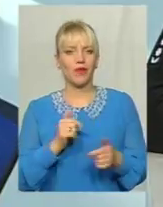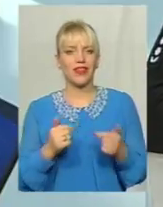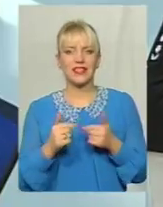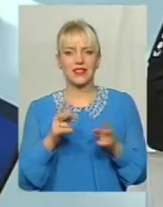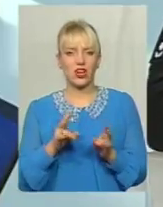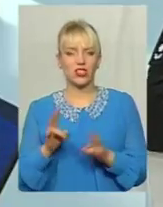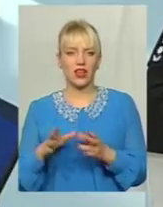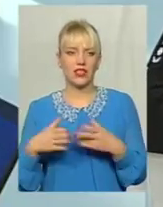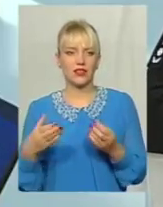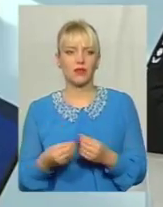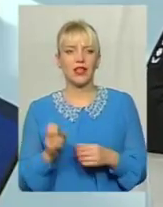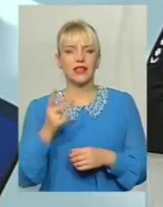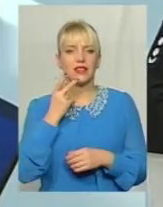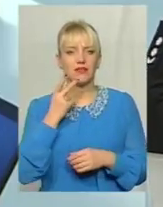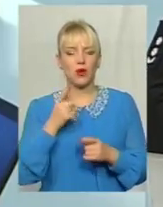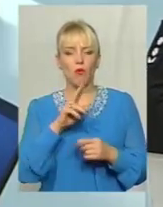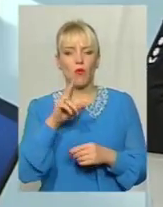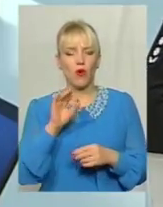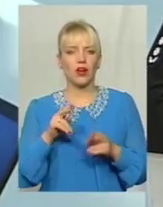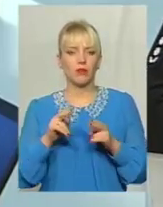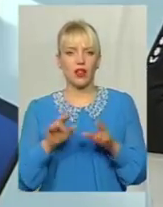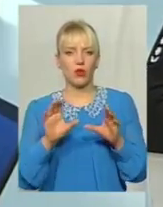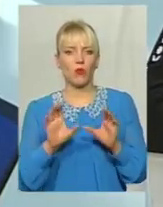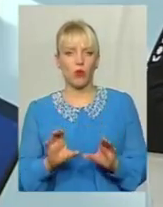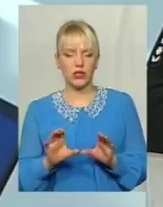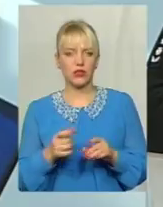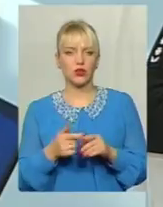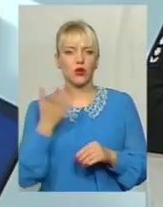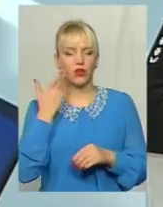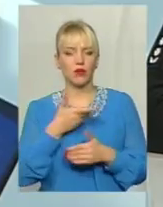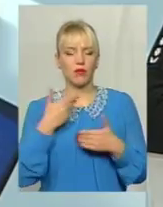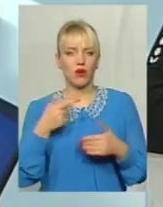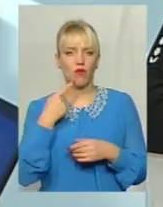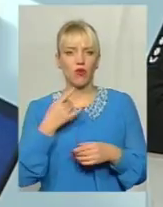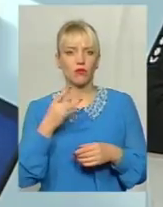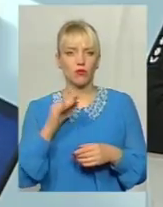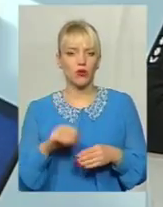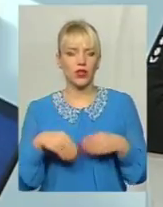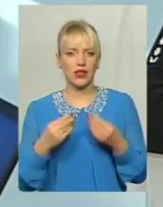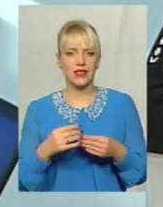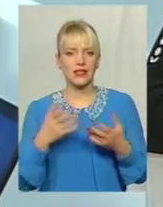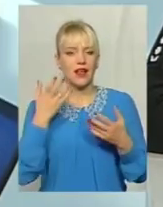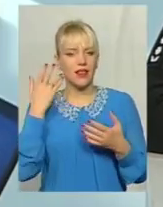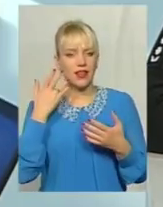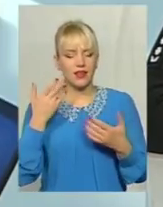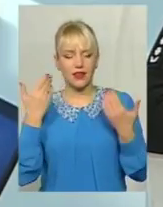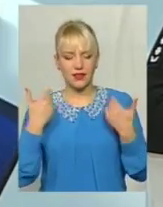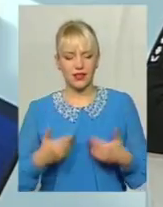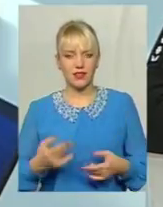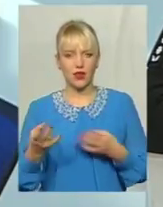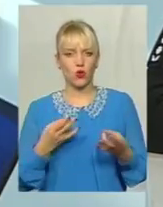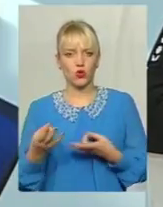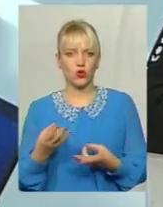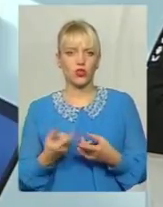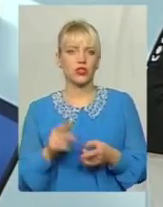це по кримінальному кодексу, коли ми говоримо про нанесення легких келесних ушкоджень Зазвичай